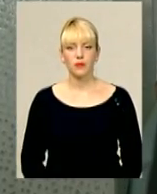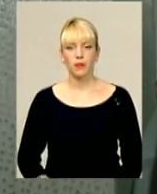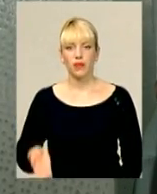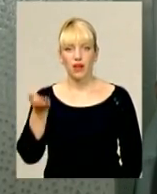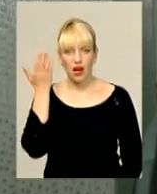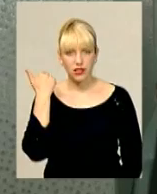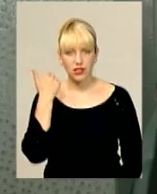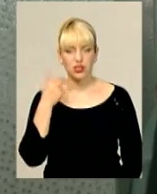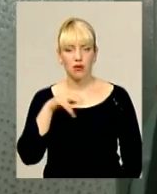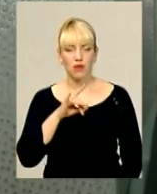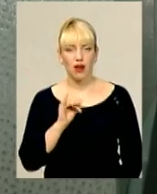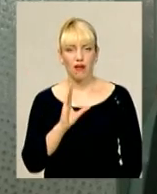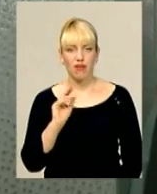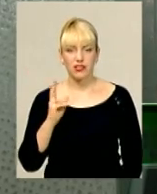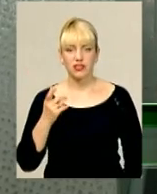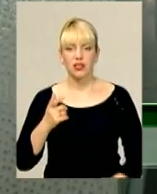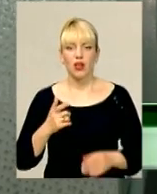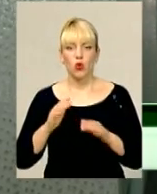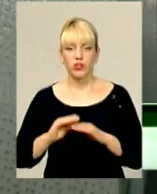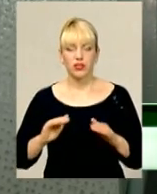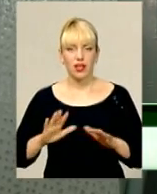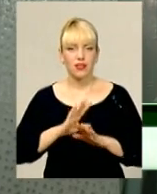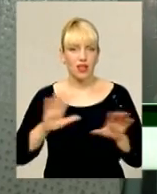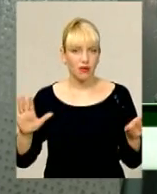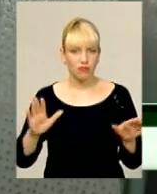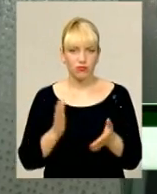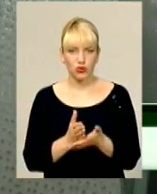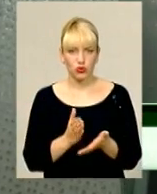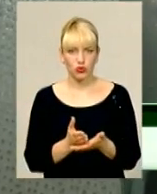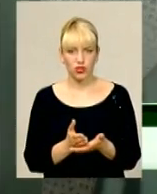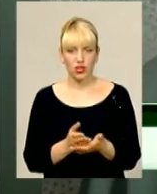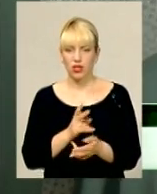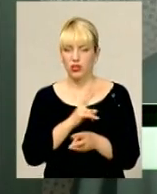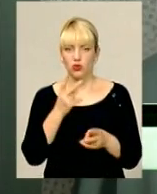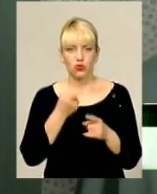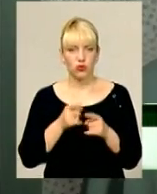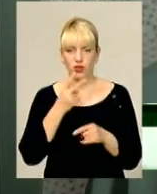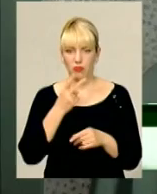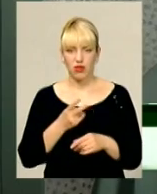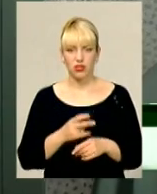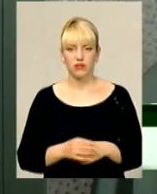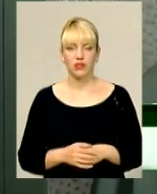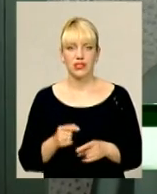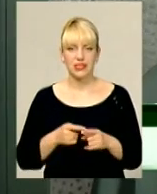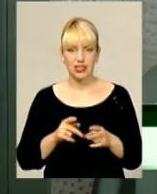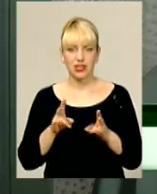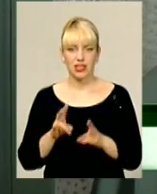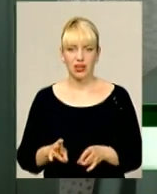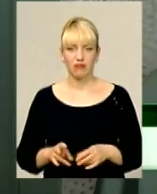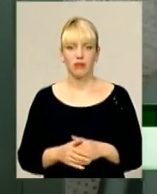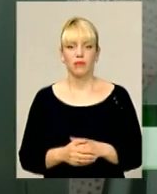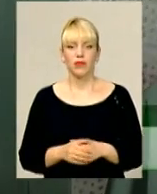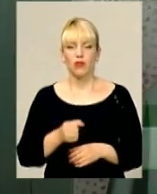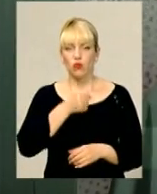Раніше правця у дітей не існує, ніхто їх не бачив. Це травми. У дорослих туди це